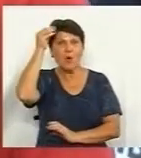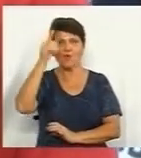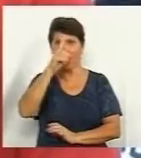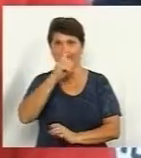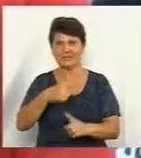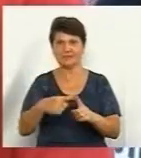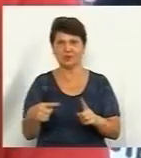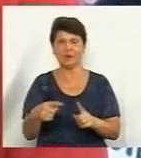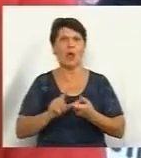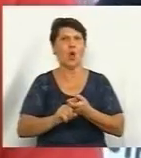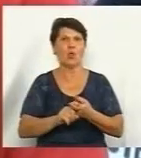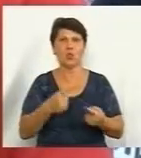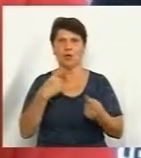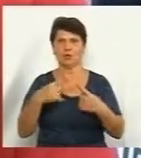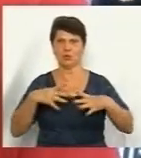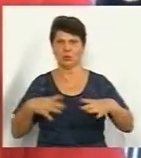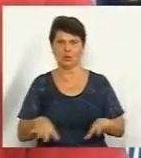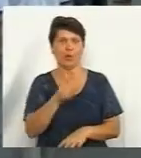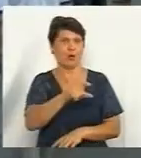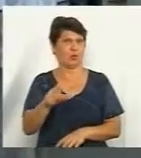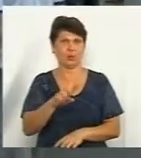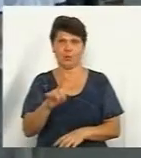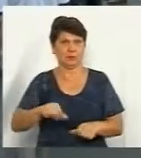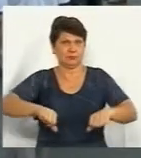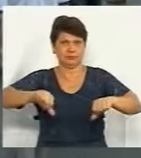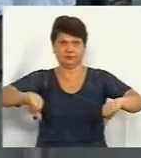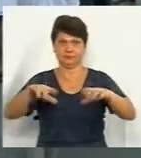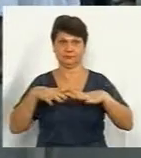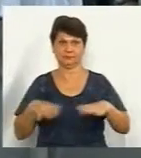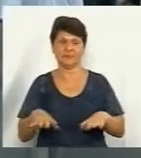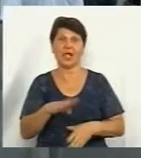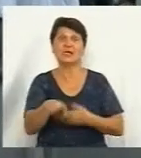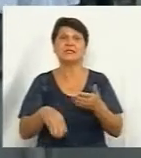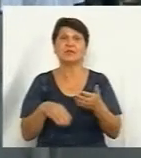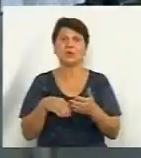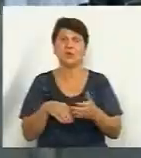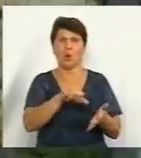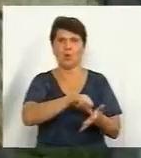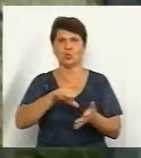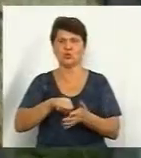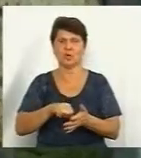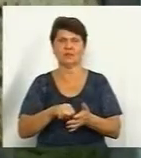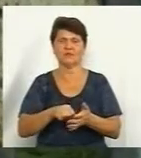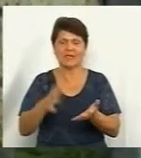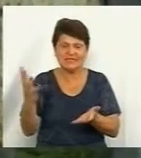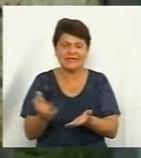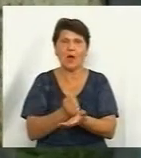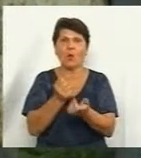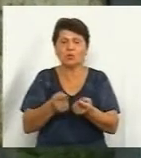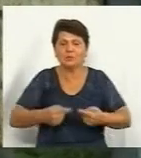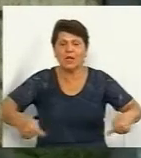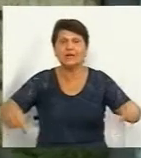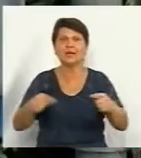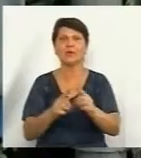місяця працюю, цього контакту не було. Інакше б люди не бунтували. За допомогою учасників акції знаходимо ділянку в лісі, куди прокладають